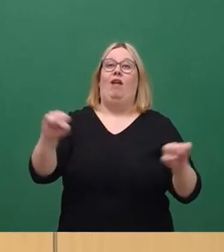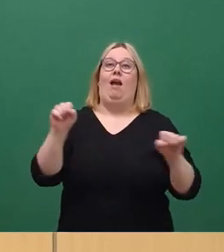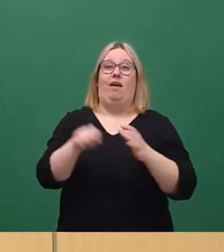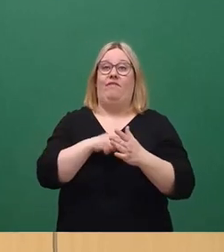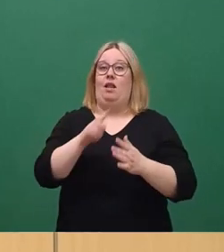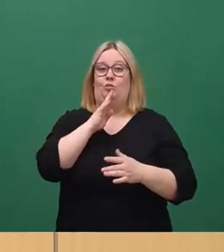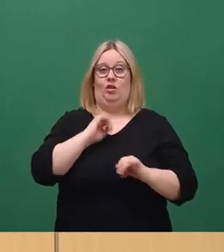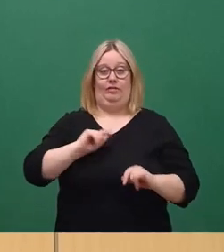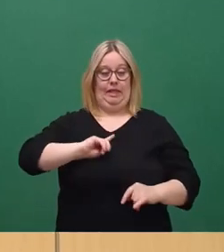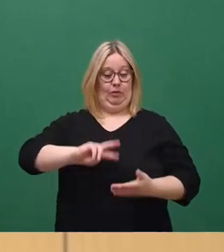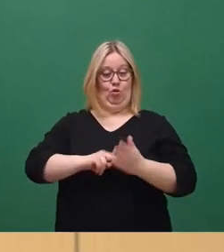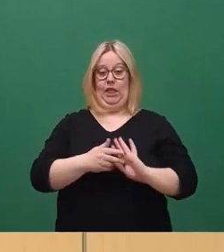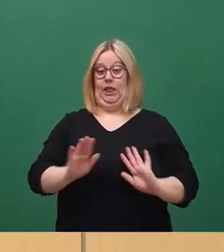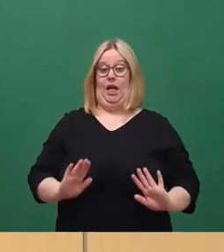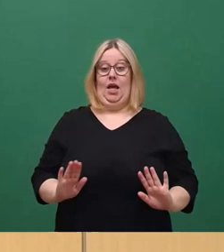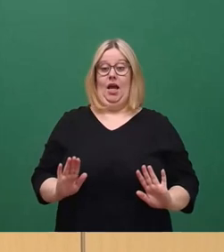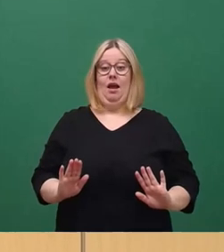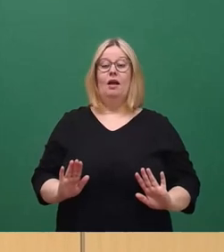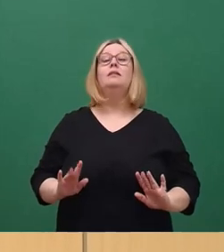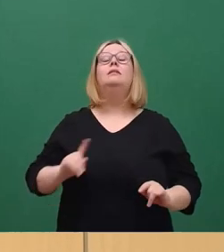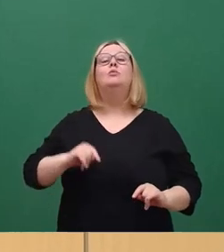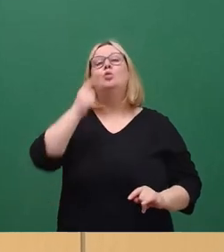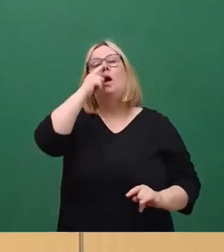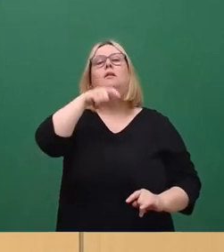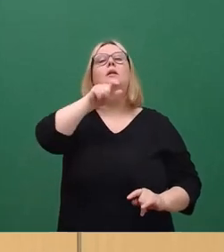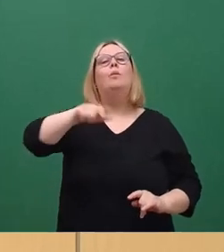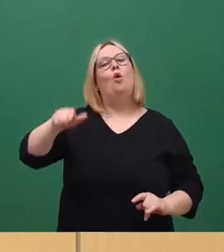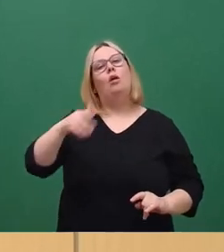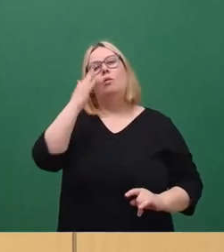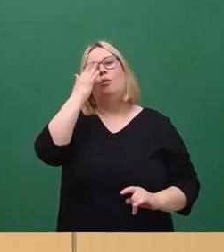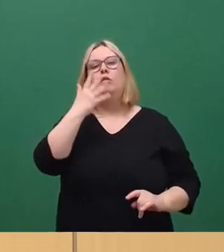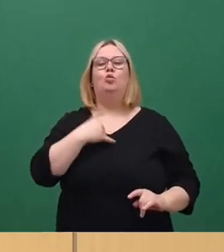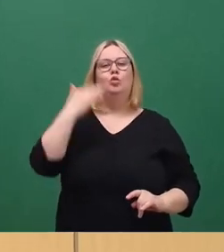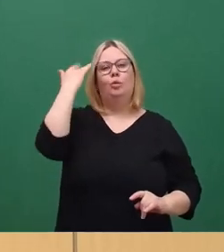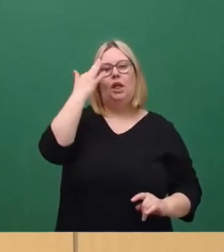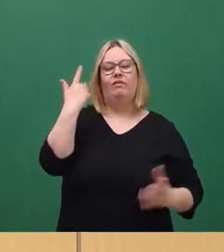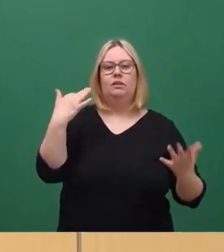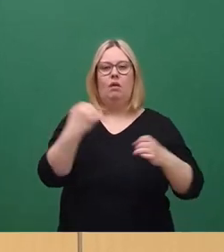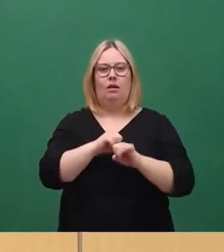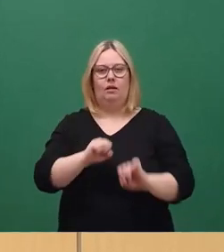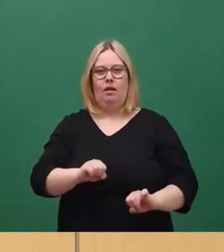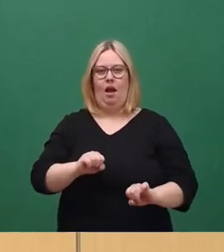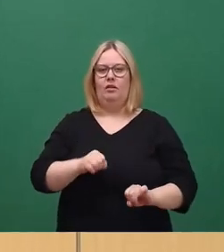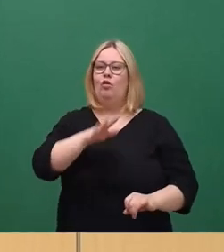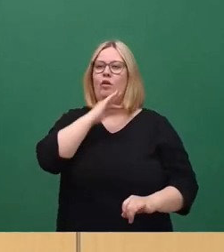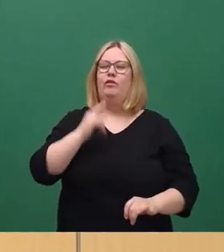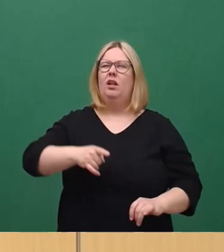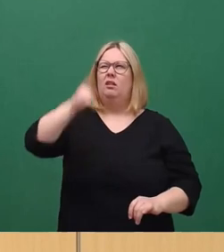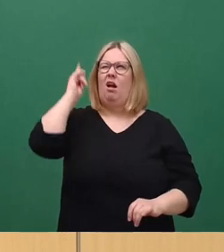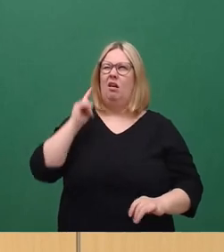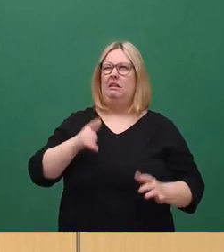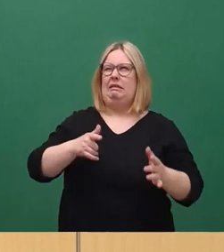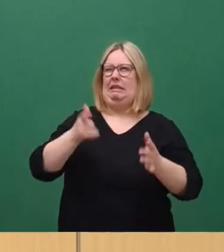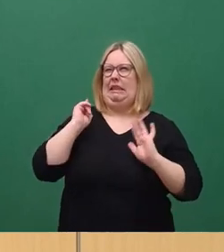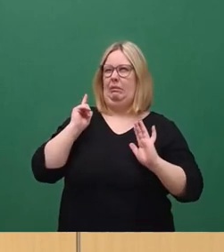bin ja kein Politiker und deswegen würde ich einfach als Bürger probieren und überlegen, was kann man da machen. Ich habe mich vor etlichen Jahren, mittlerweile müssen es sieben Jahre sein,